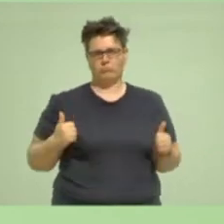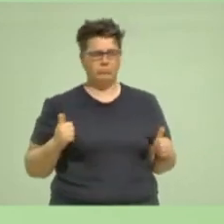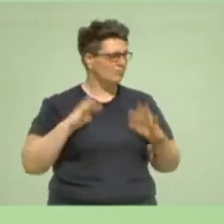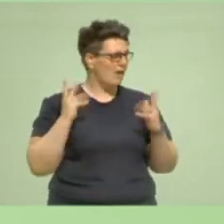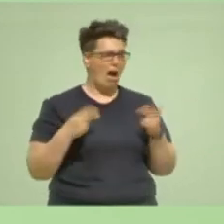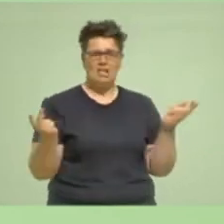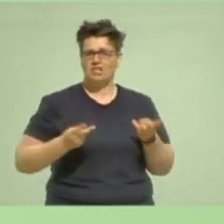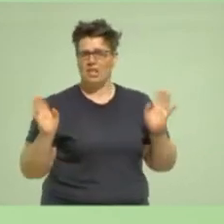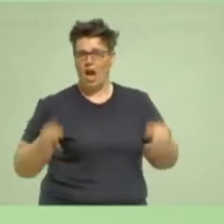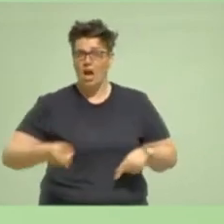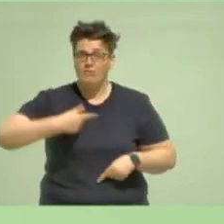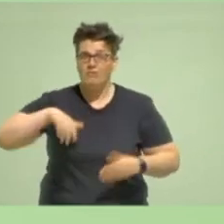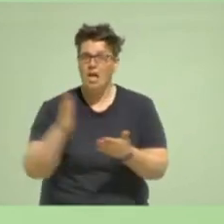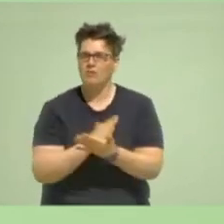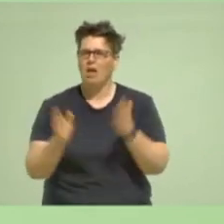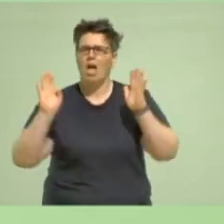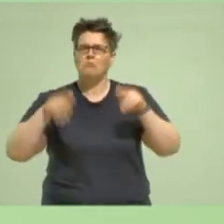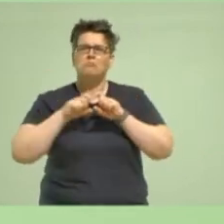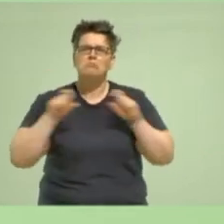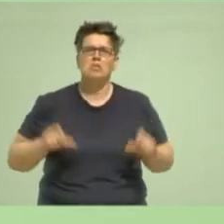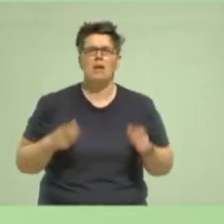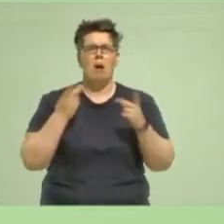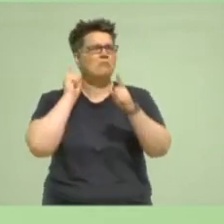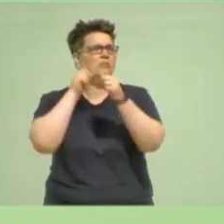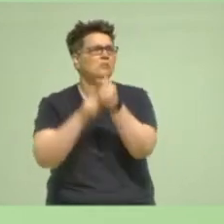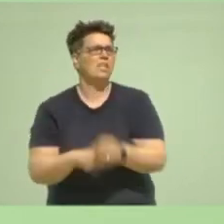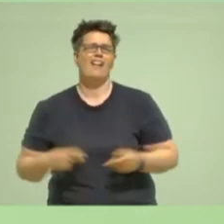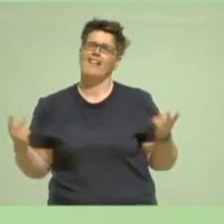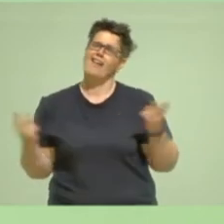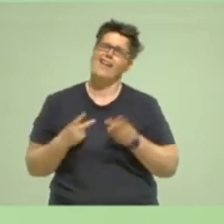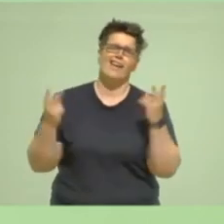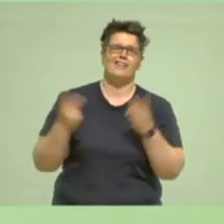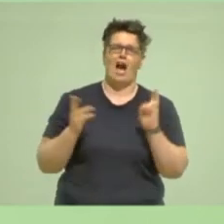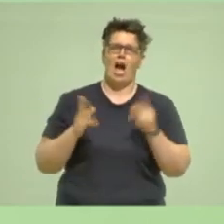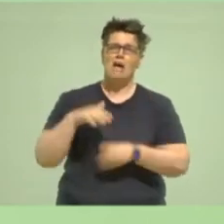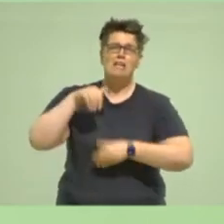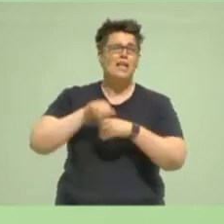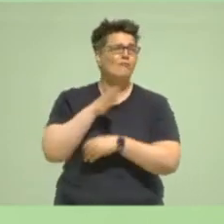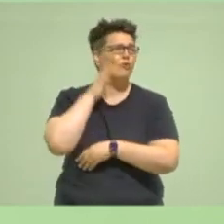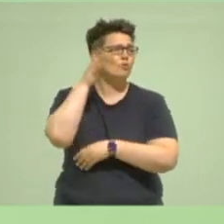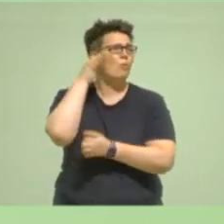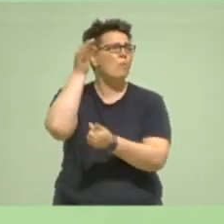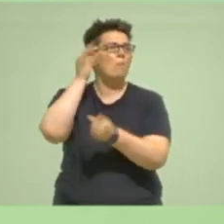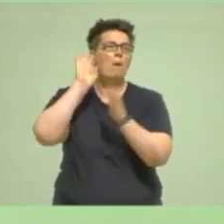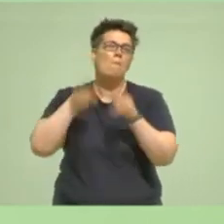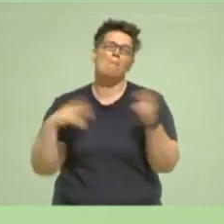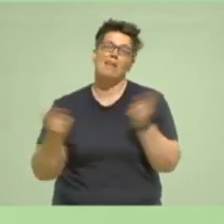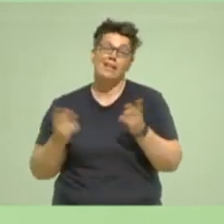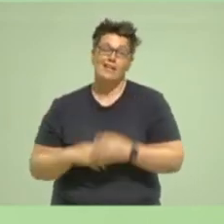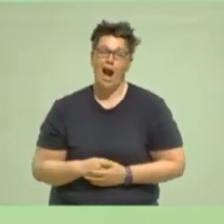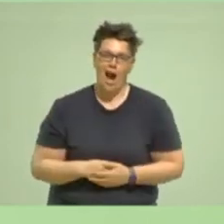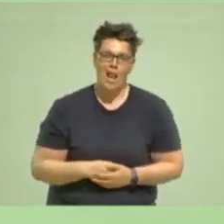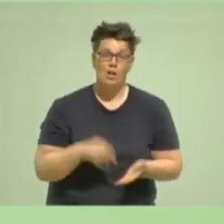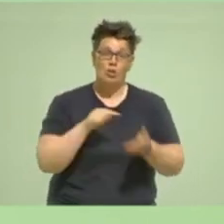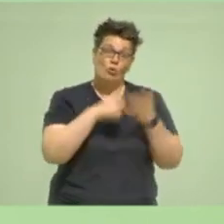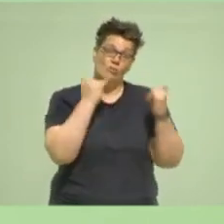egal was wir, für Grüne, gute Inhalte für die Zukunft entwickeln wollen, weil wir haben jetzt ja nichts mehr zu